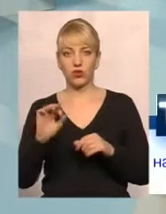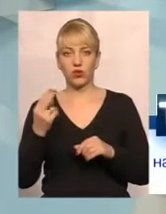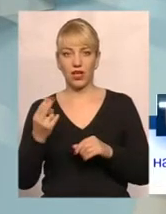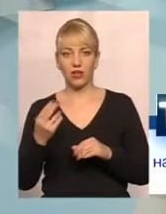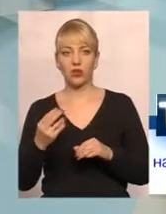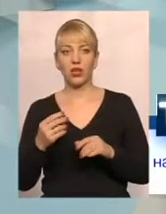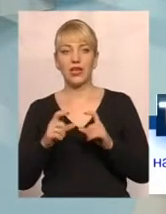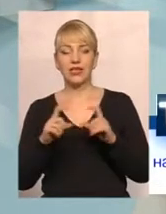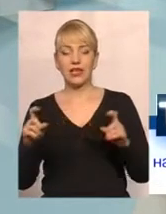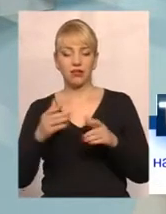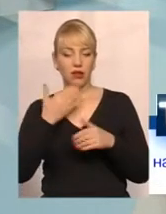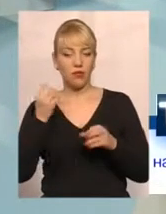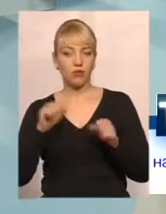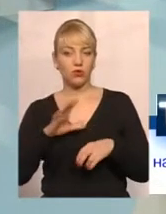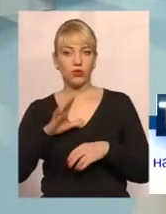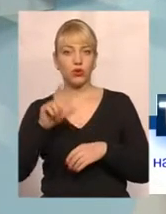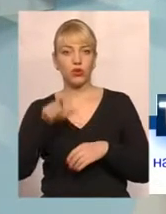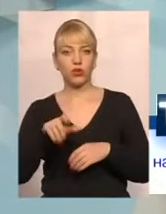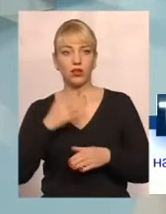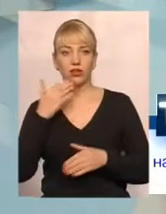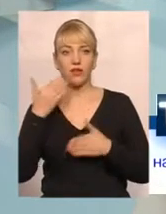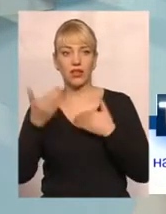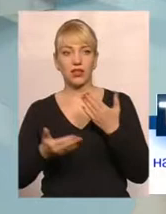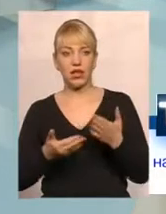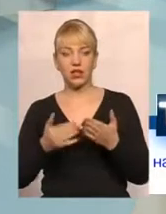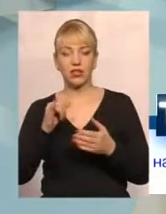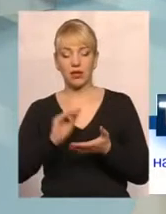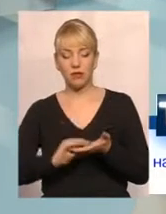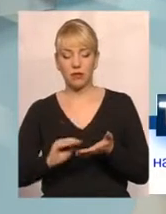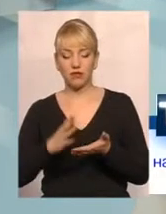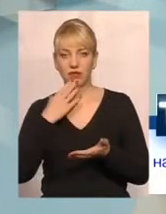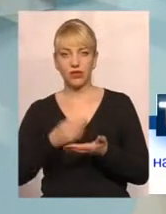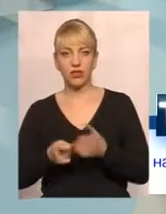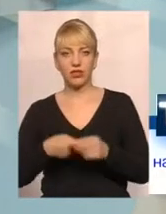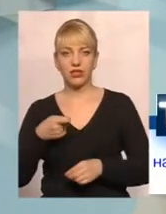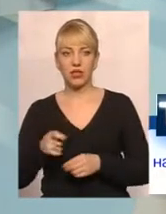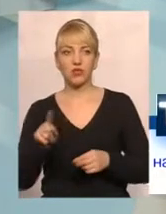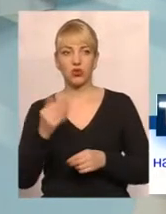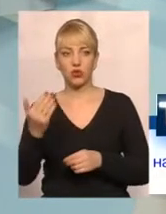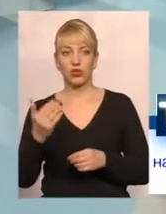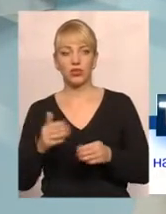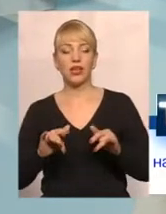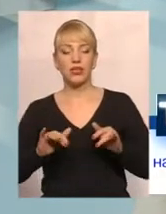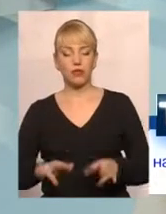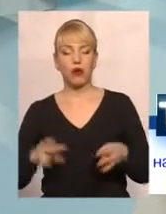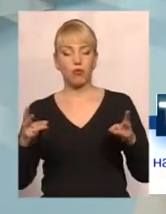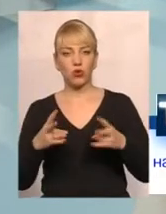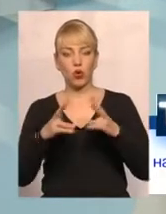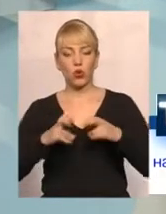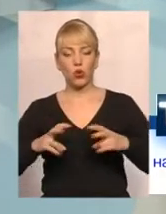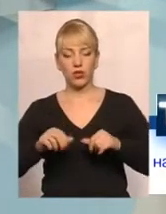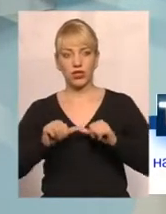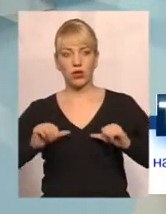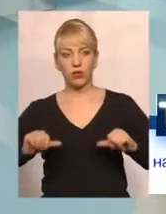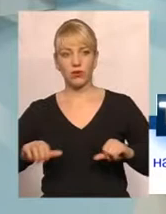немає в даних ситуаціях. Можливо, людина зверталася і підкреслива у своїй заяві, що її справа потребує розгляду на комісію,